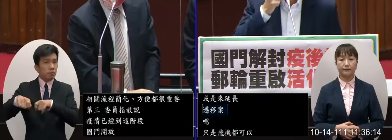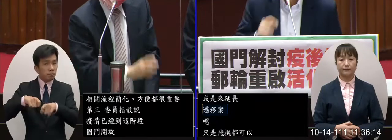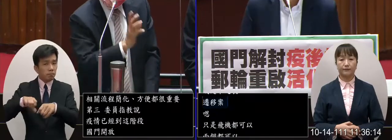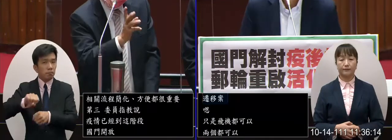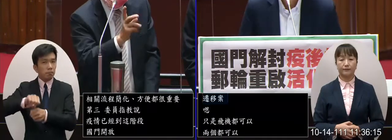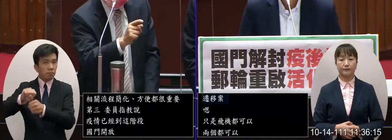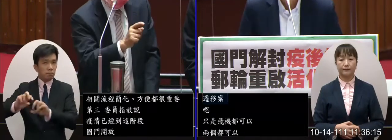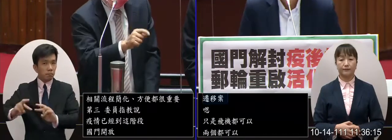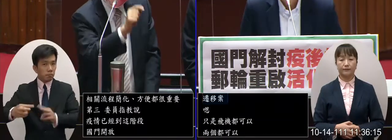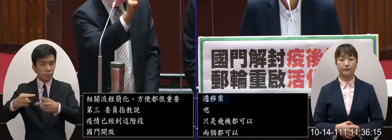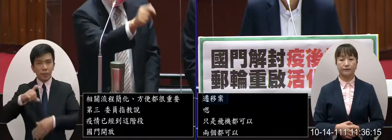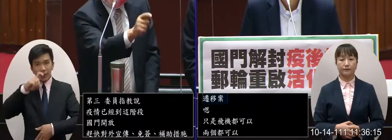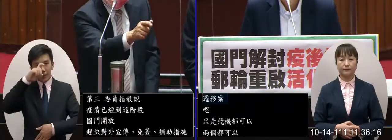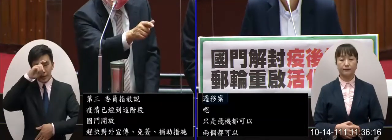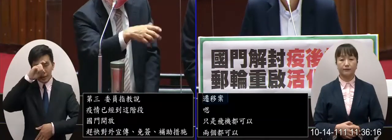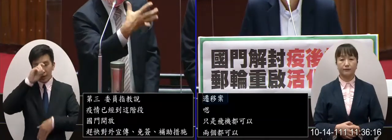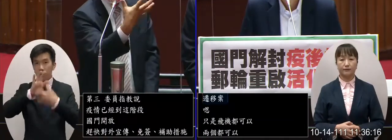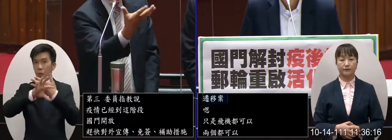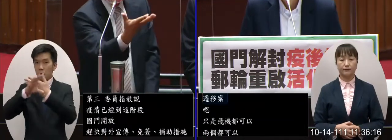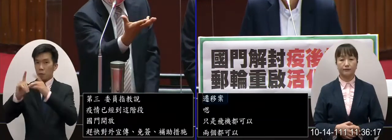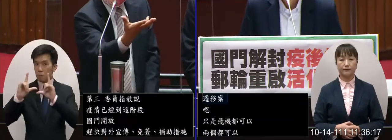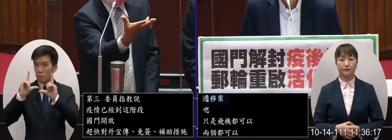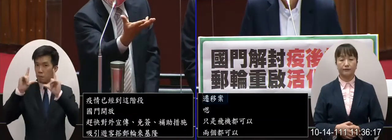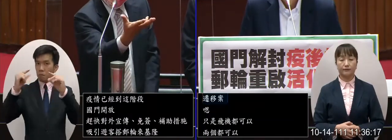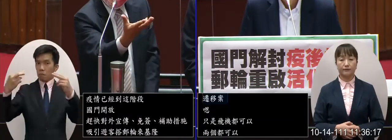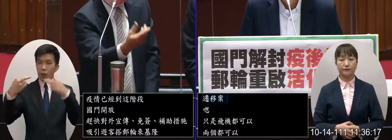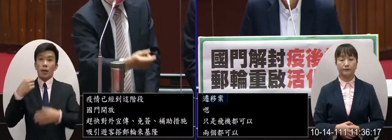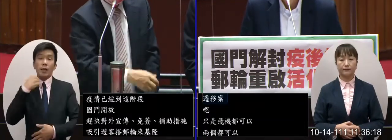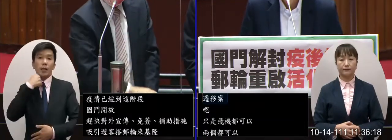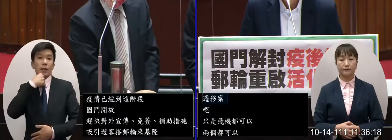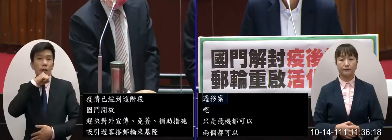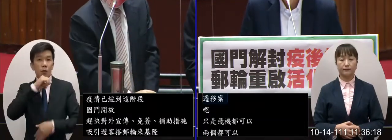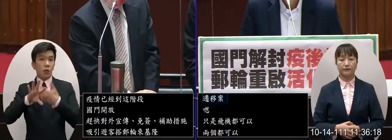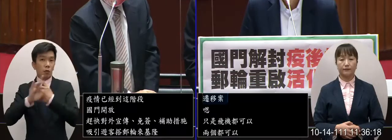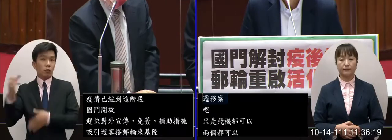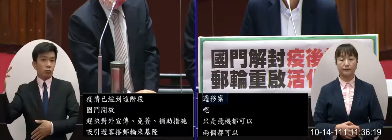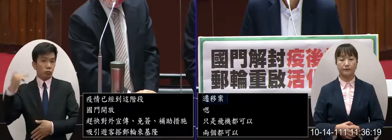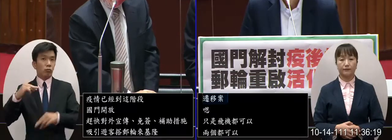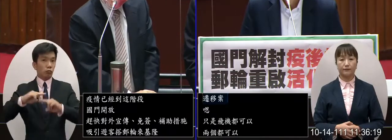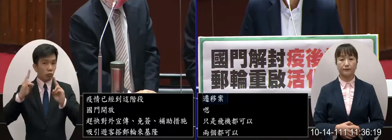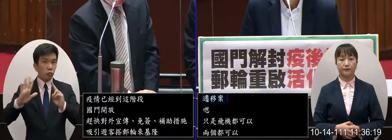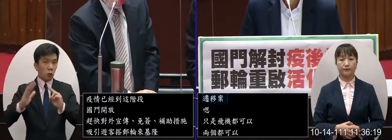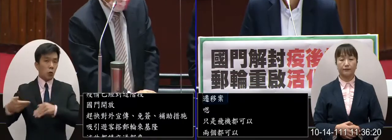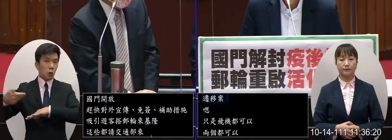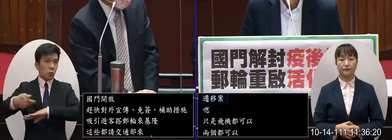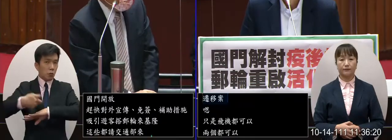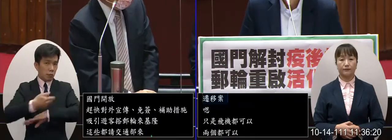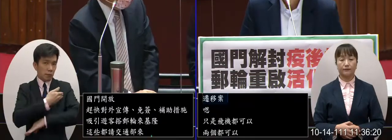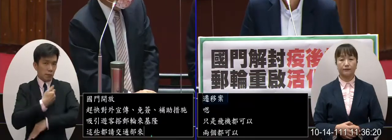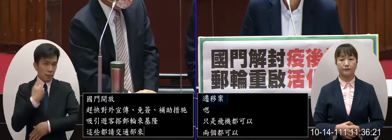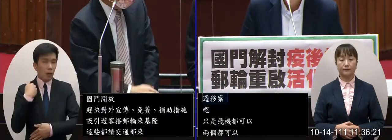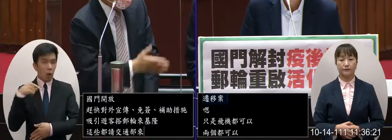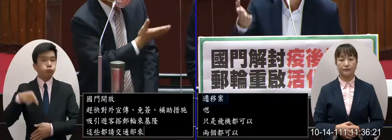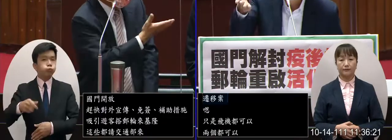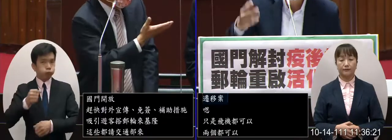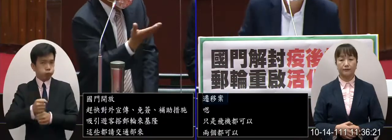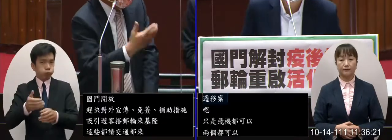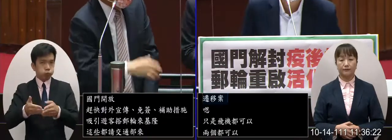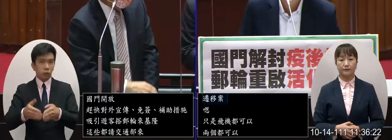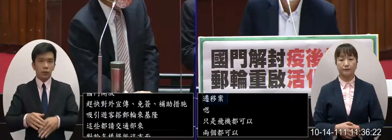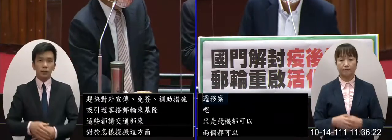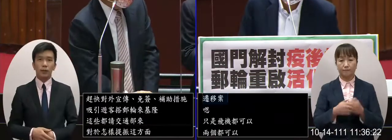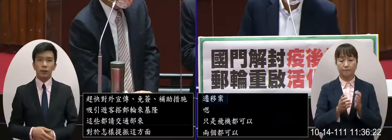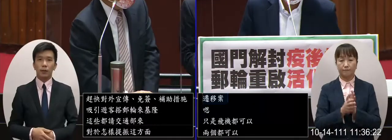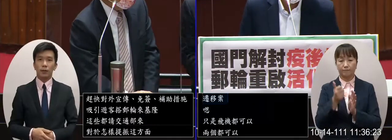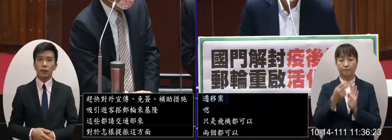讓世界知道台灣已經開放國門我覺得大大宣傳非常有必要那部長